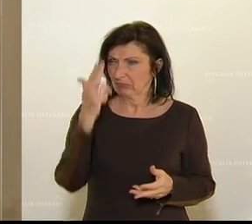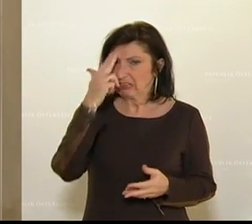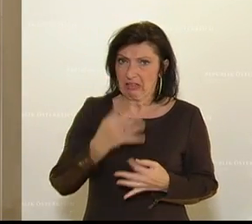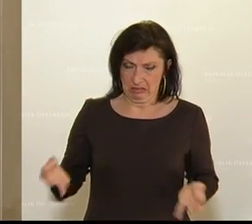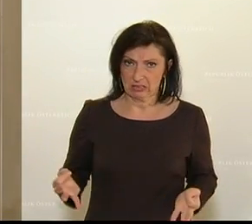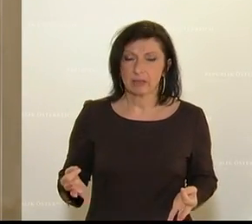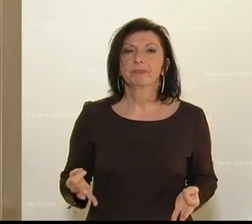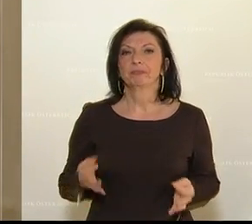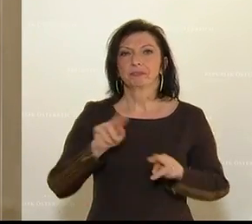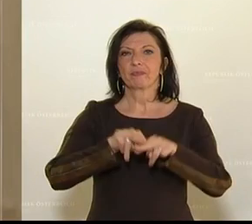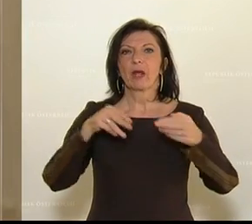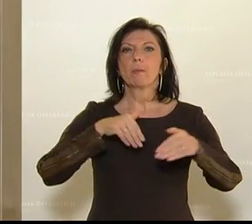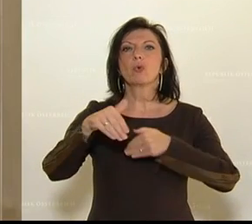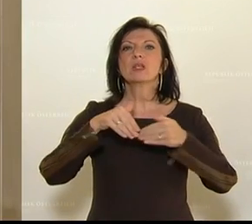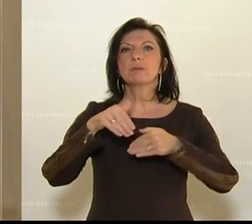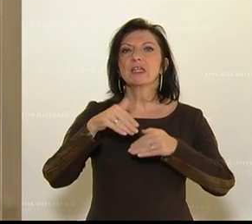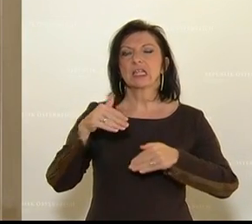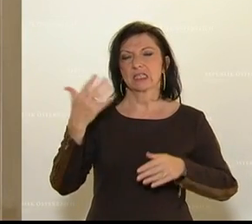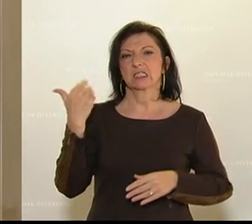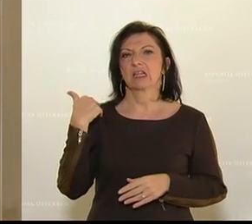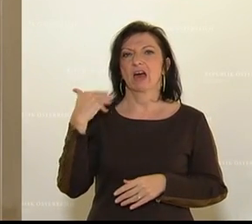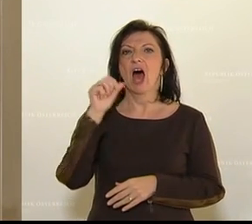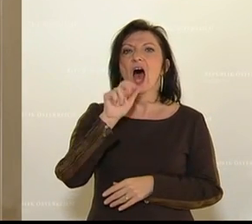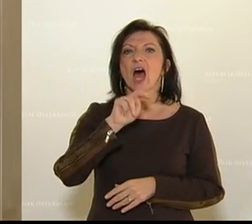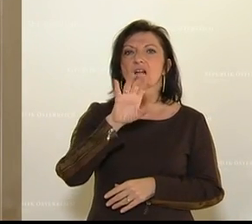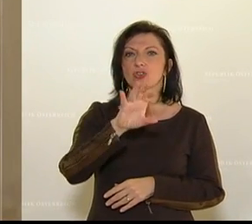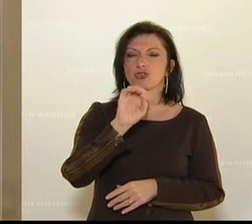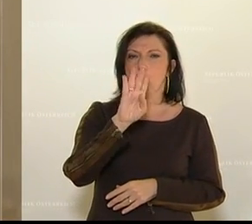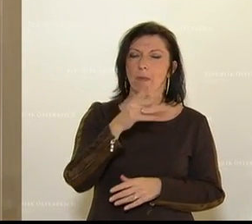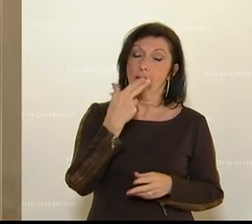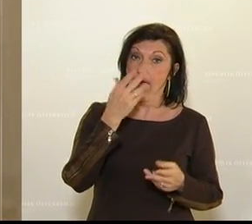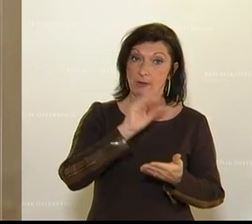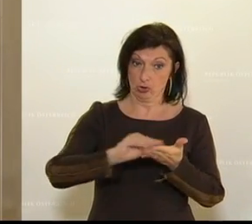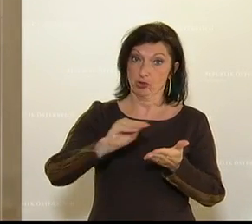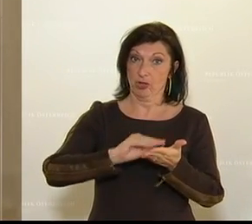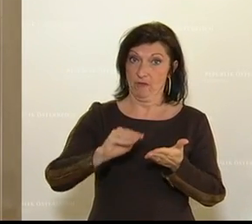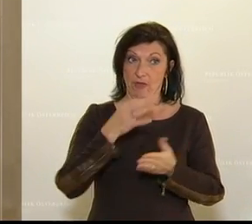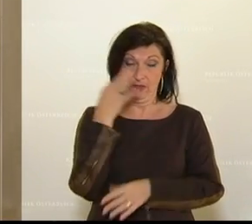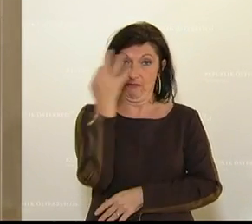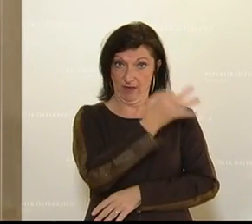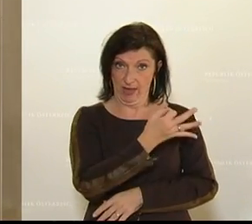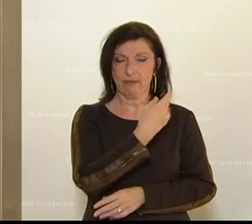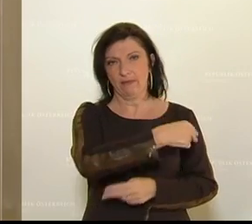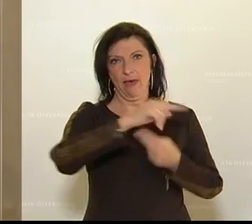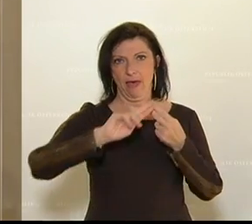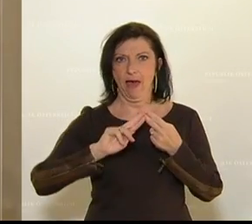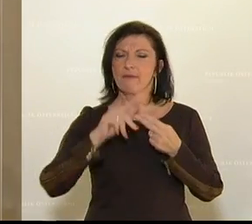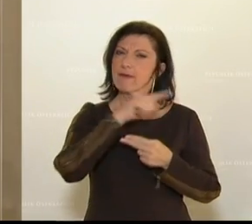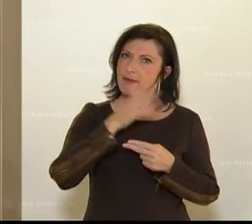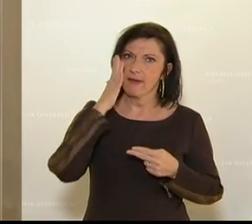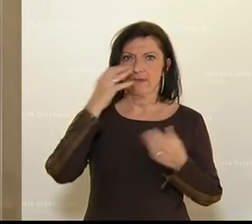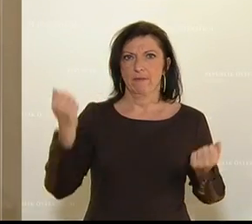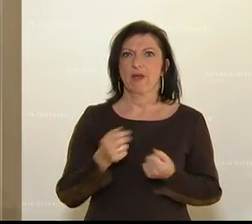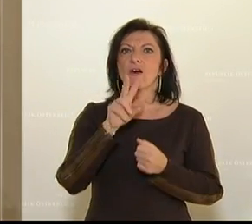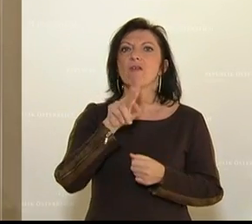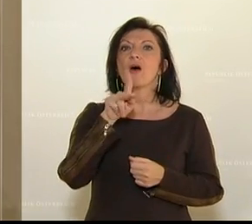Bundesminister Anschober hat in einer schriftlichen Anfrage zugesichert, im nächsten Jahr dauerhaft für eine finanzielle Absicherung des VKI zu sorgen durch ein